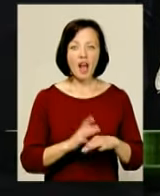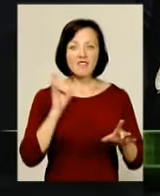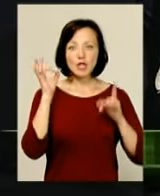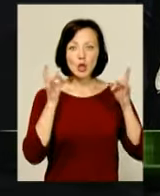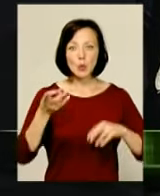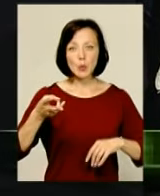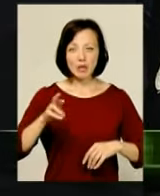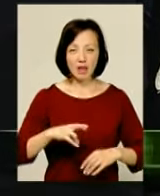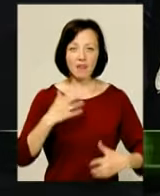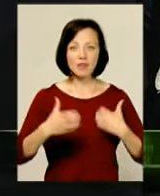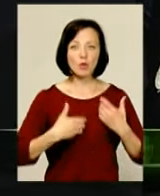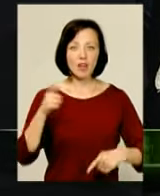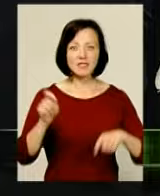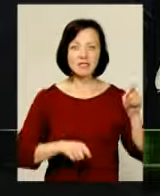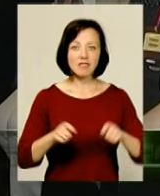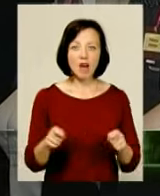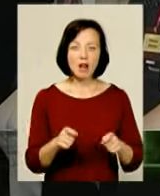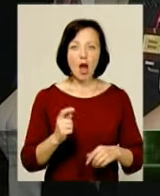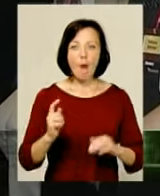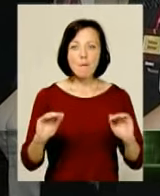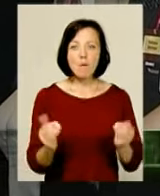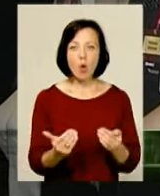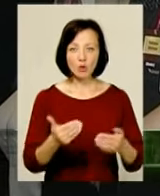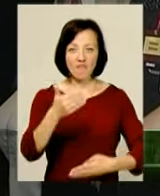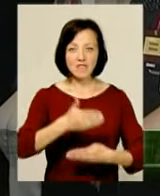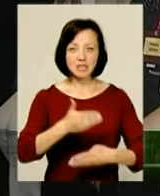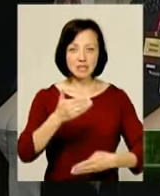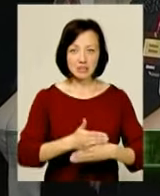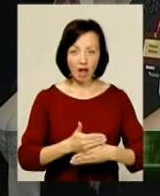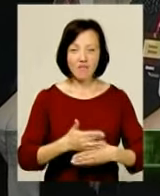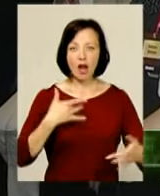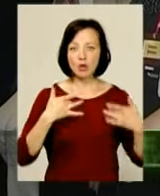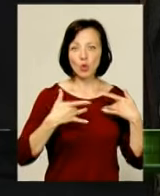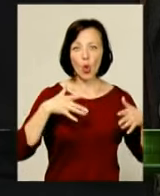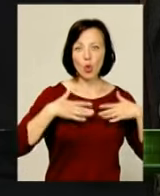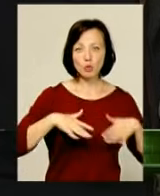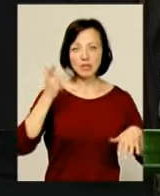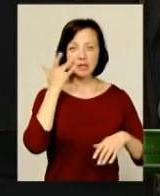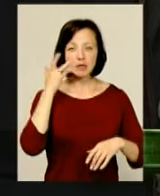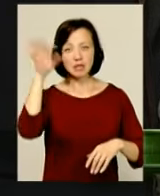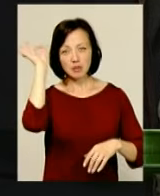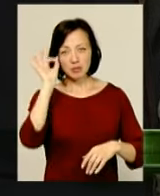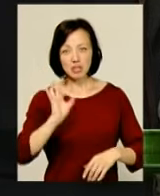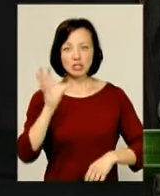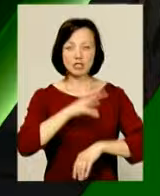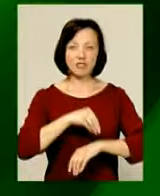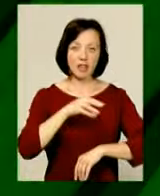Хмельницькому вирує фестиваль «Моновистав». Все редакторів, гості з Грузії, Німеччини, Сполучених Штатів Америки та Швеції.